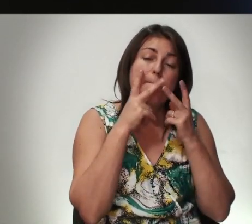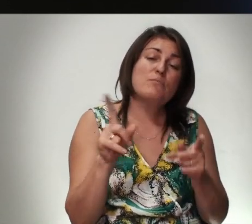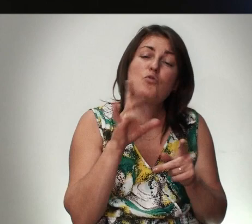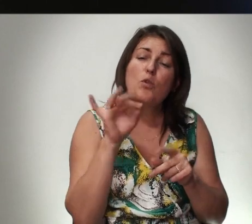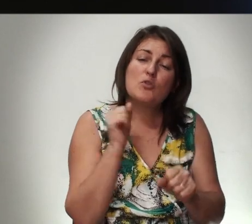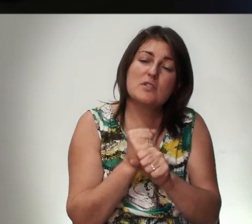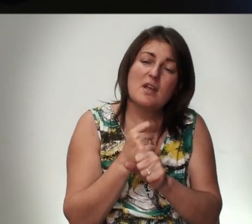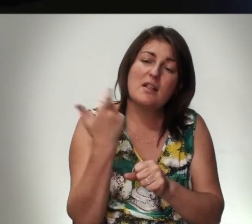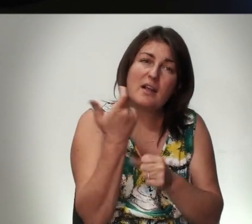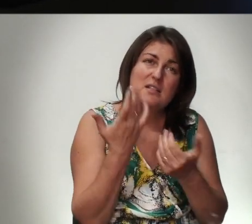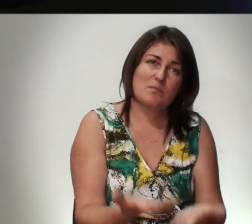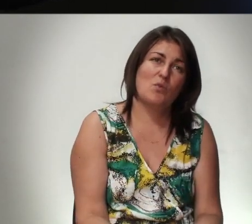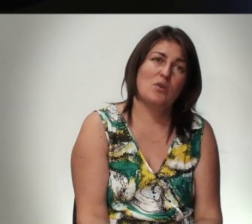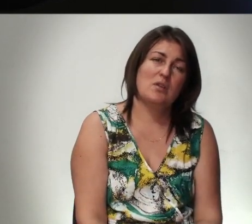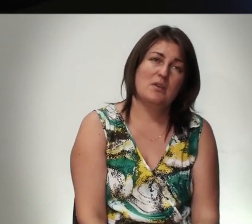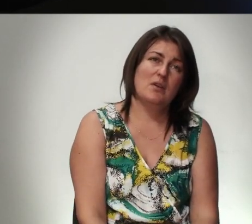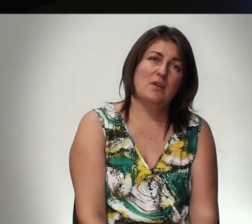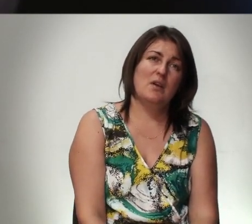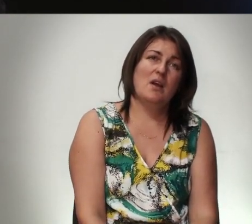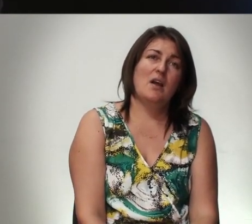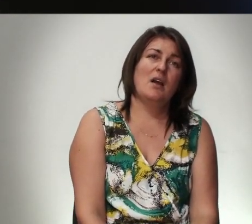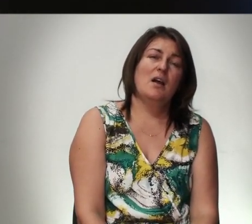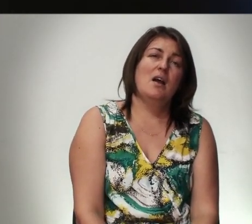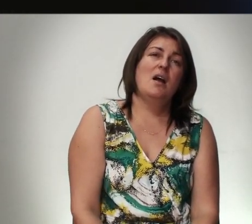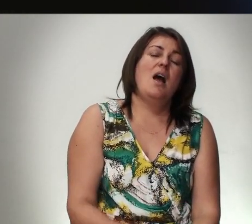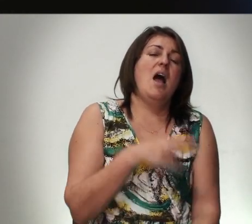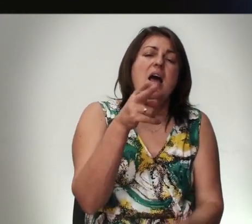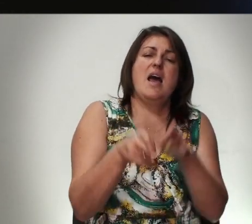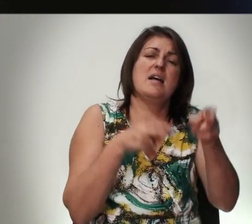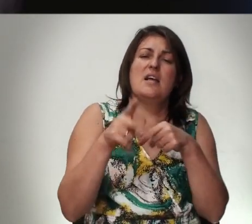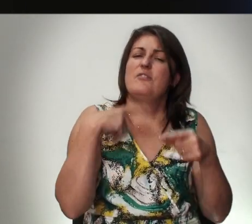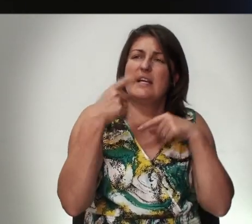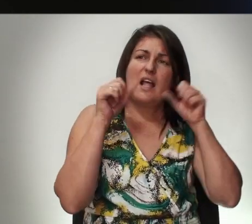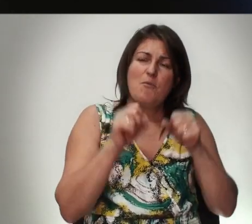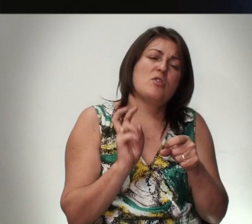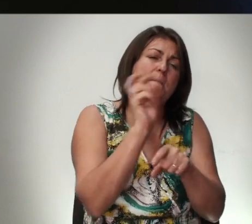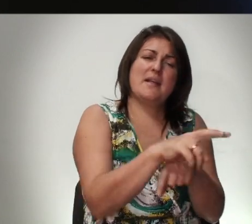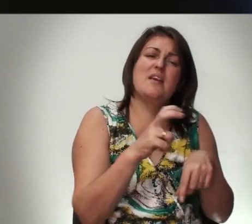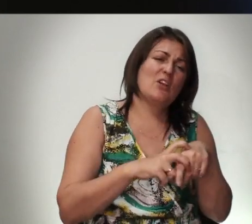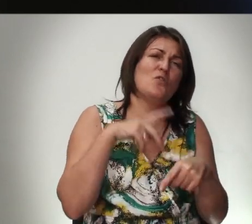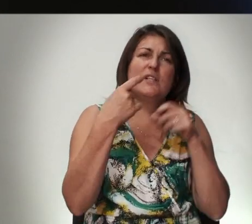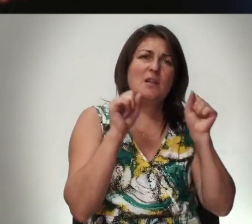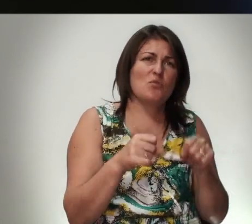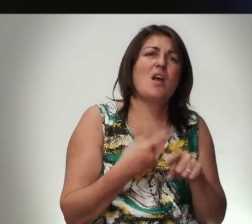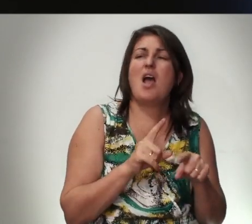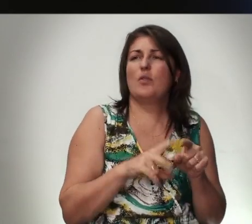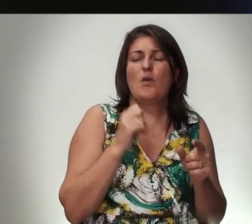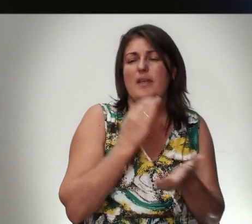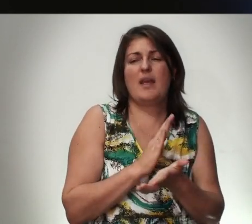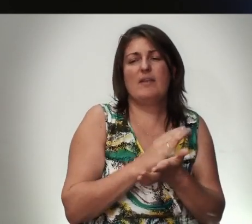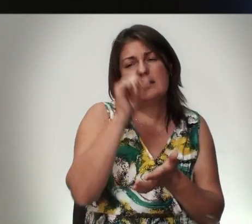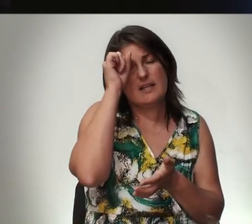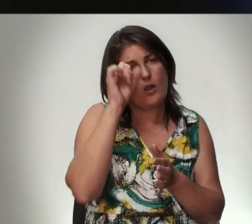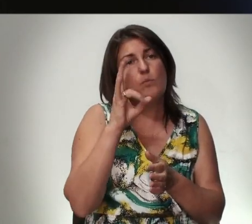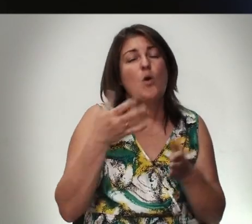Что Может Сделать Господь Разрезать Всегда Можно Пойти К Вручу Всегда Можно И Это Не Является Грехом